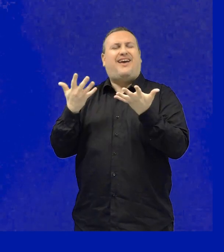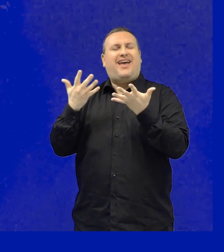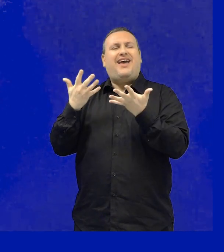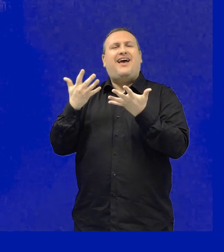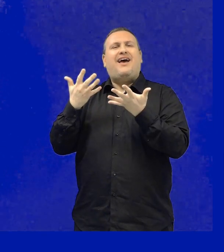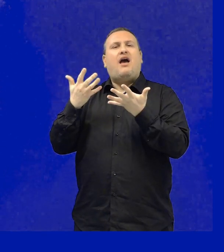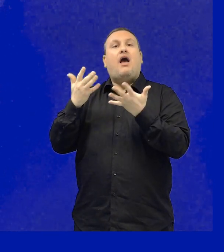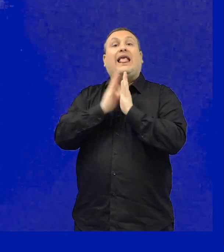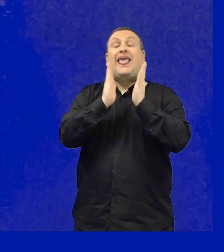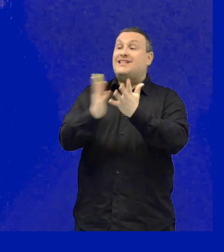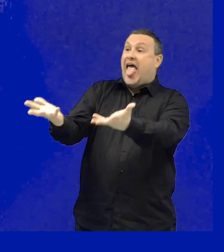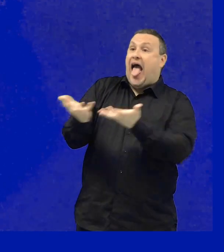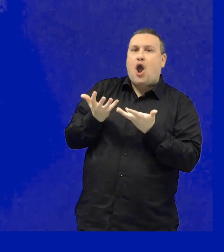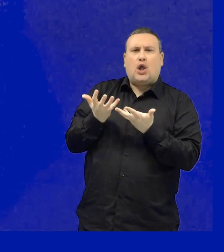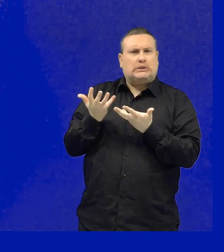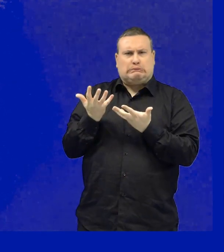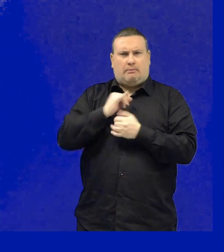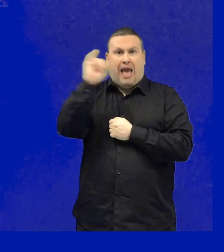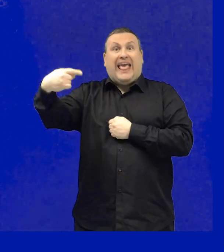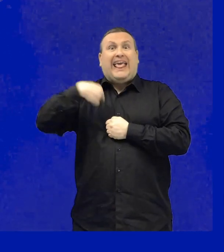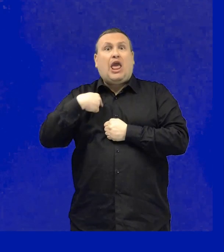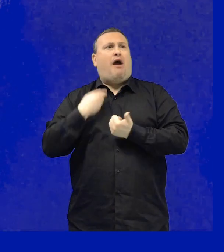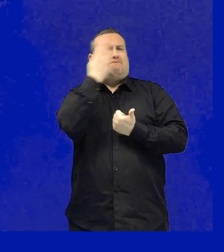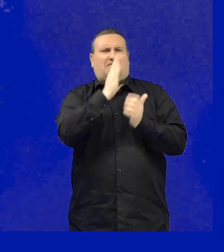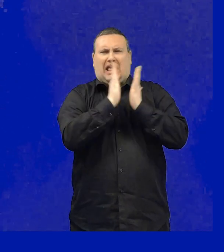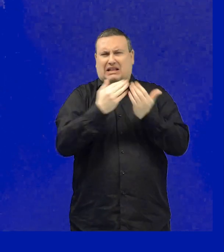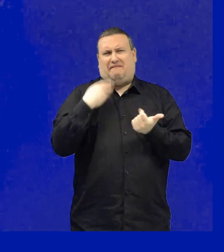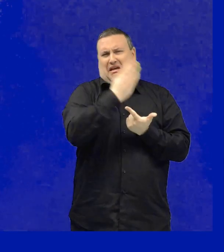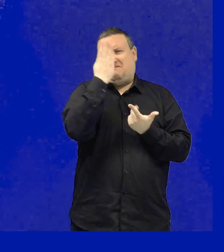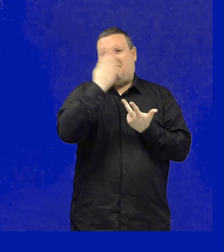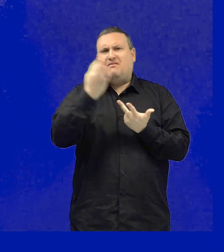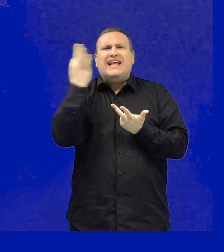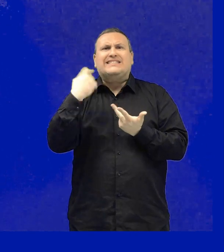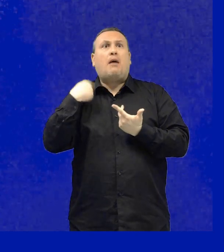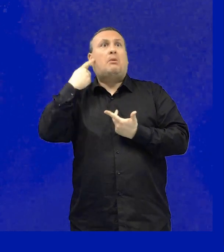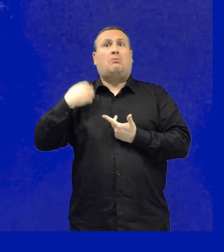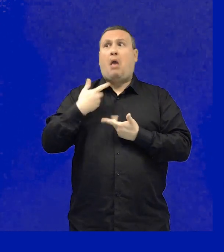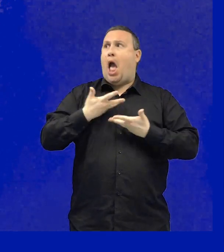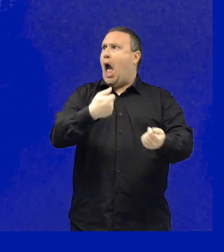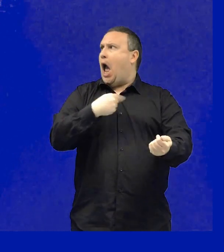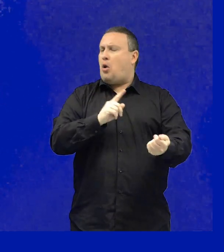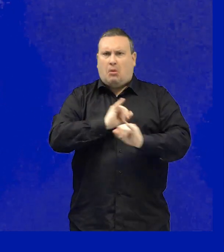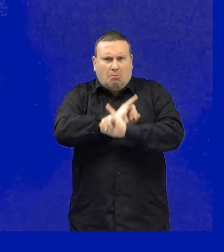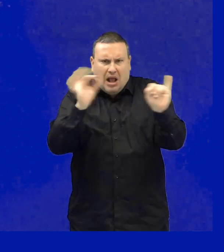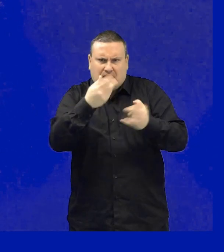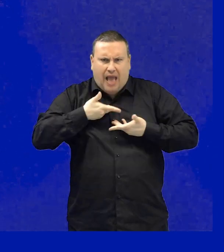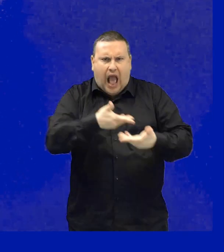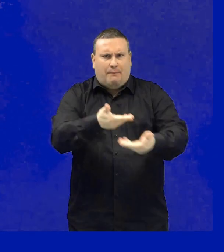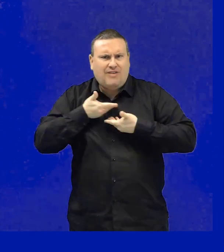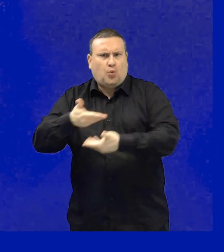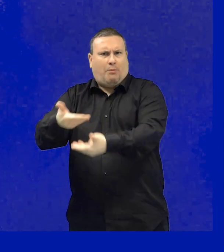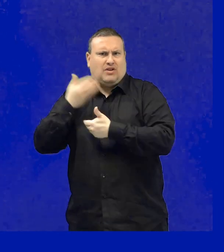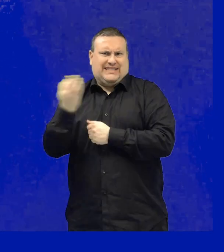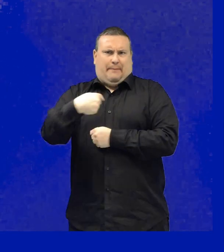neurosviluppo non sono bene accolte in una chiesa. Io non ho mai avuto l'esperienza di non essere accolto in una chiesa. In